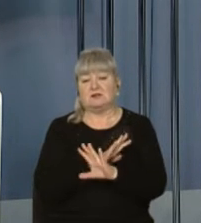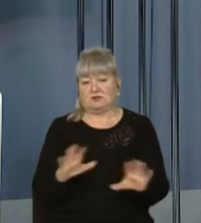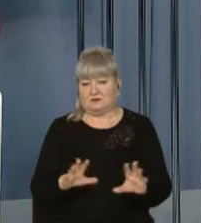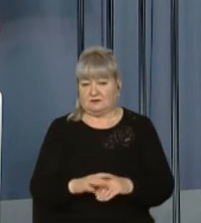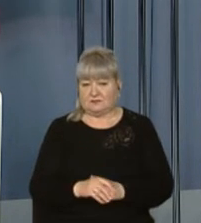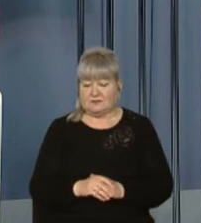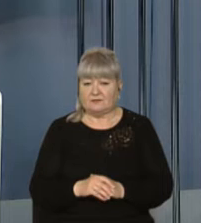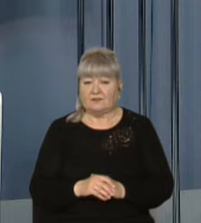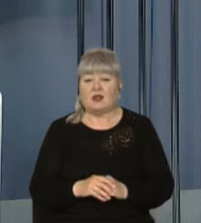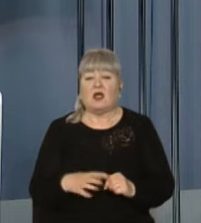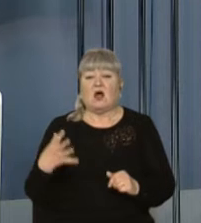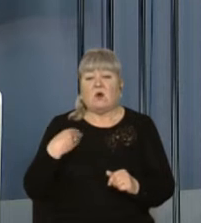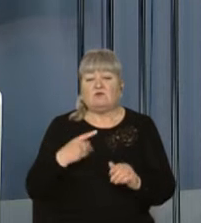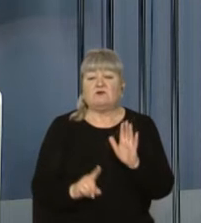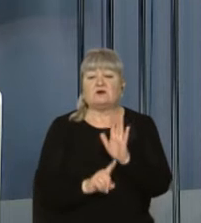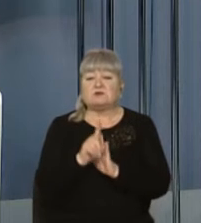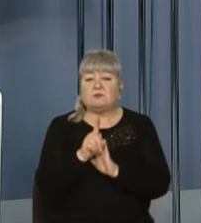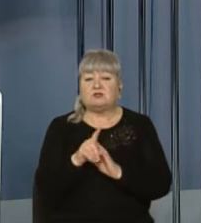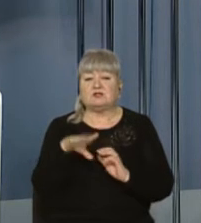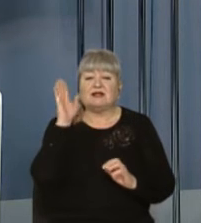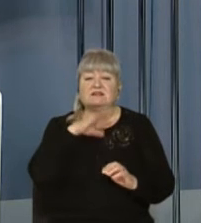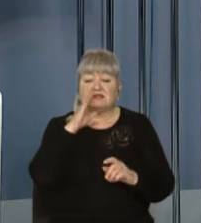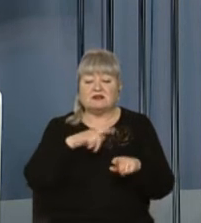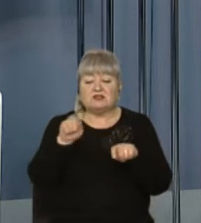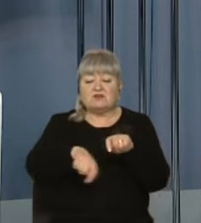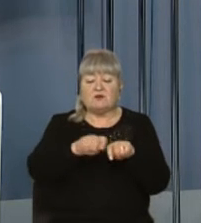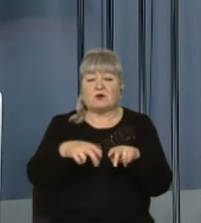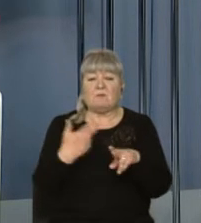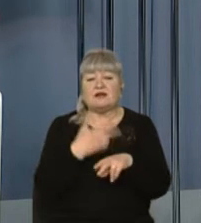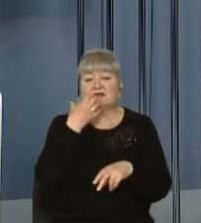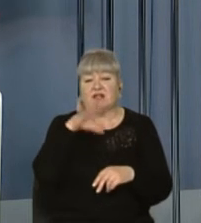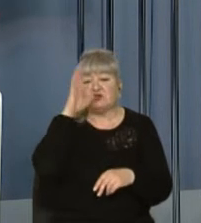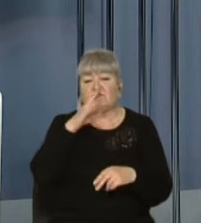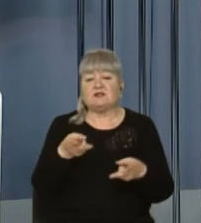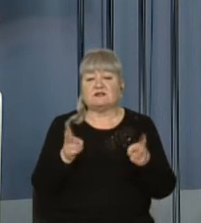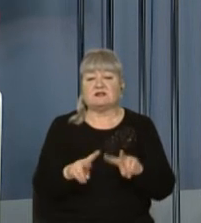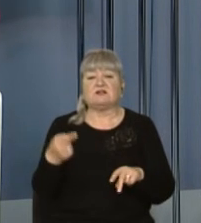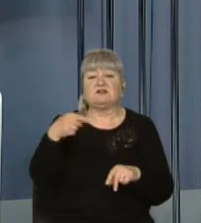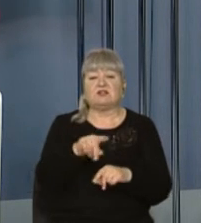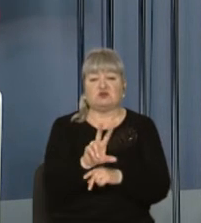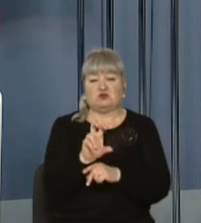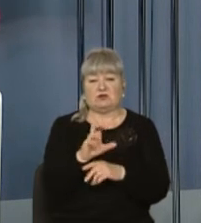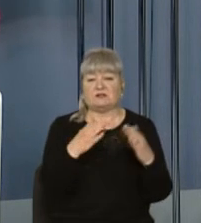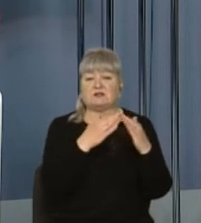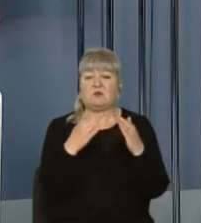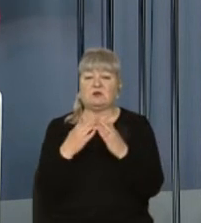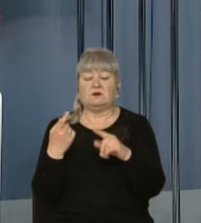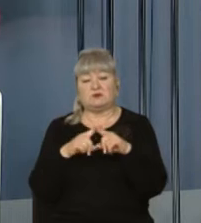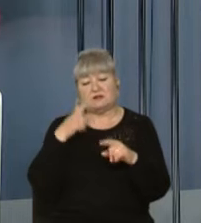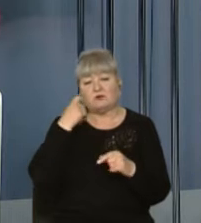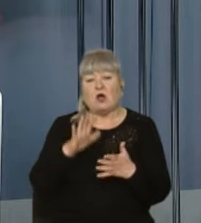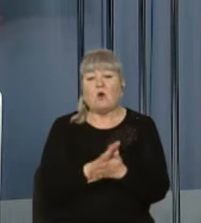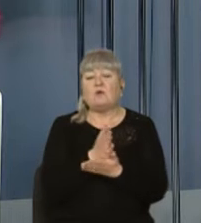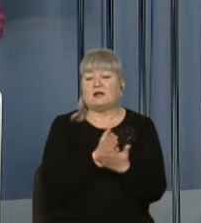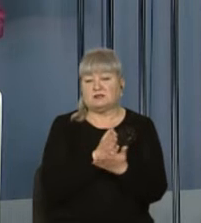І відсьогодні у Львові розпочинаються гідравлічні випробування. Без гарячої води залишаться 1300 будинків. Про це інформують у